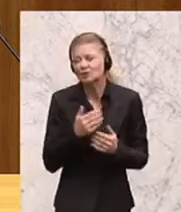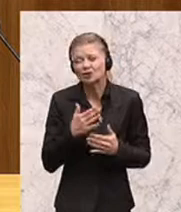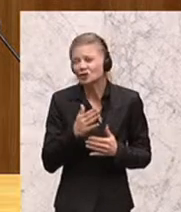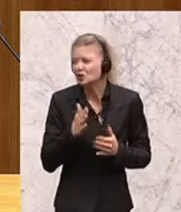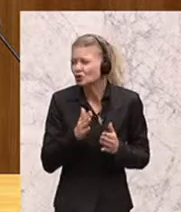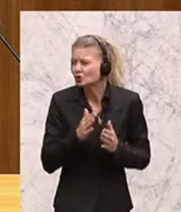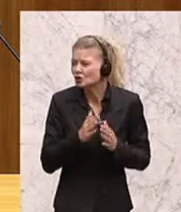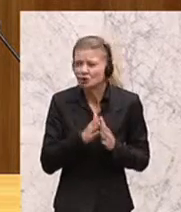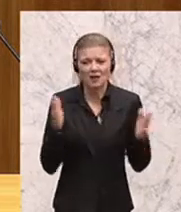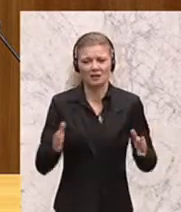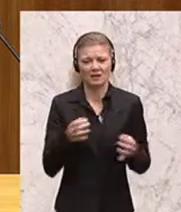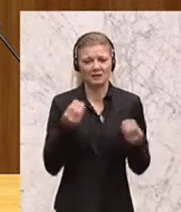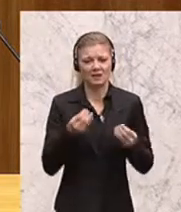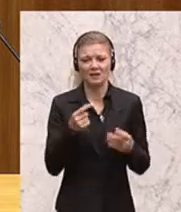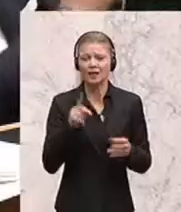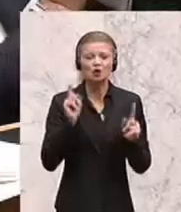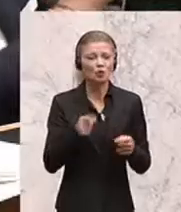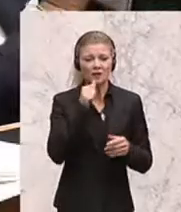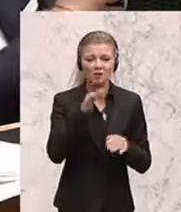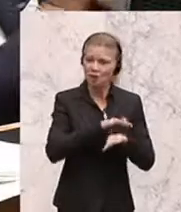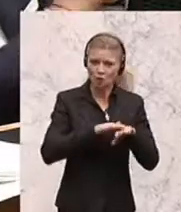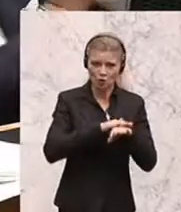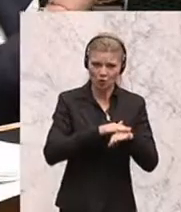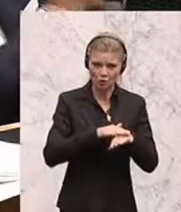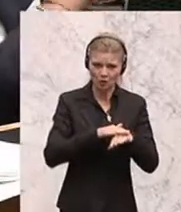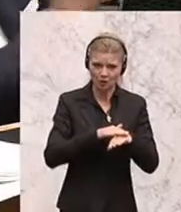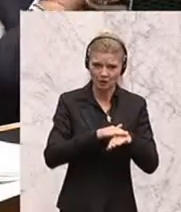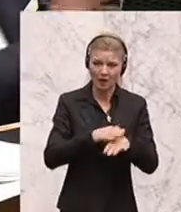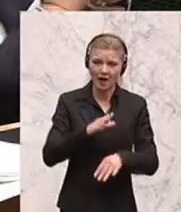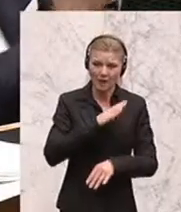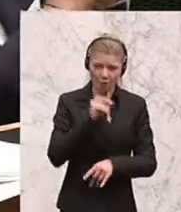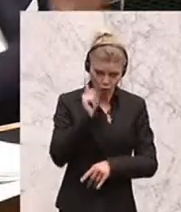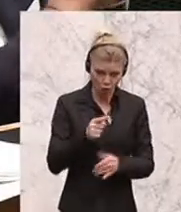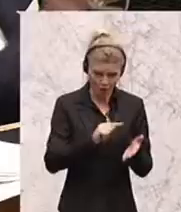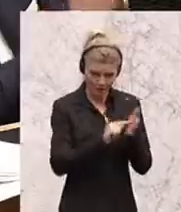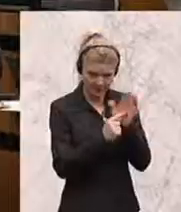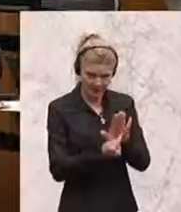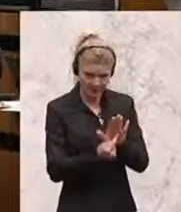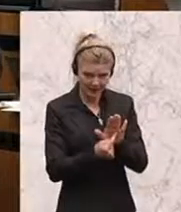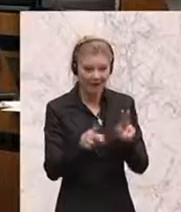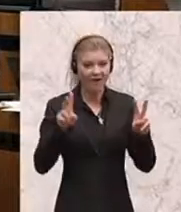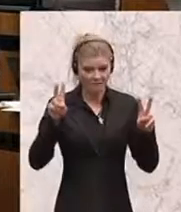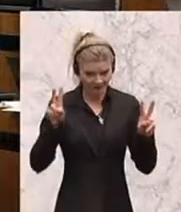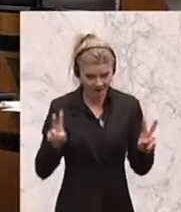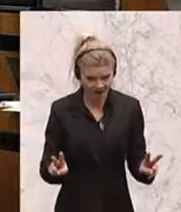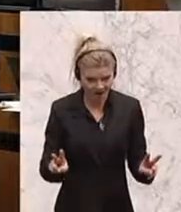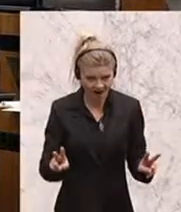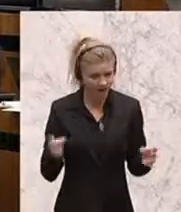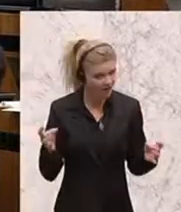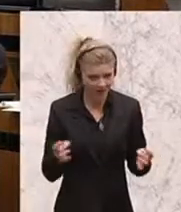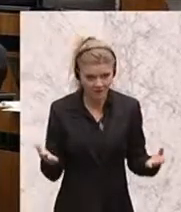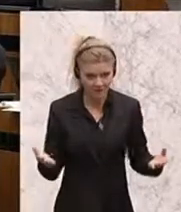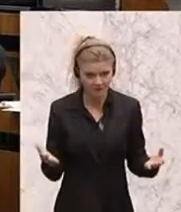entschuldigen, nichts entschuldigen. Aber es soll jedenfalls zeigen, dass hier in Wahrheit das viel